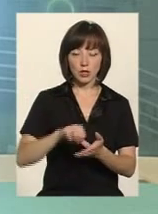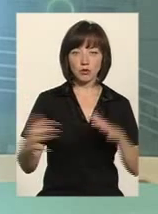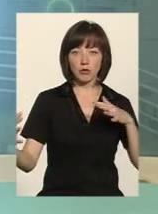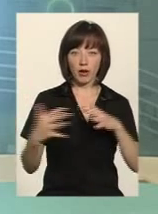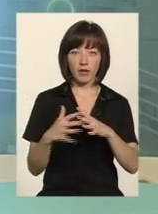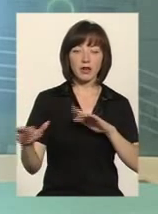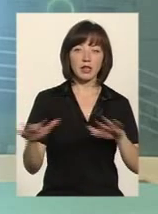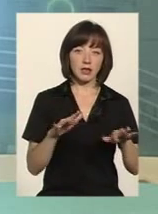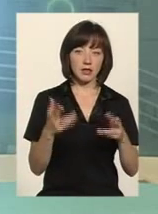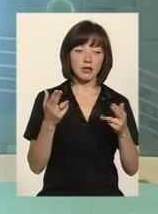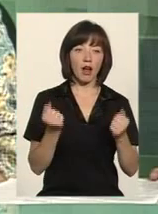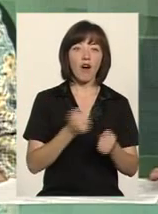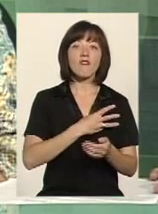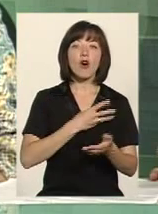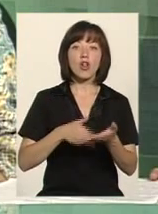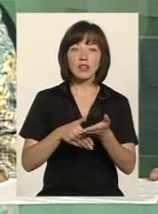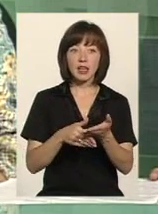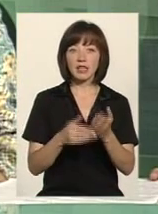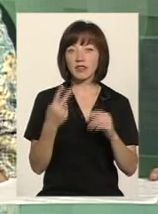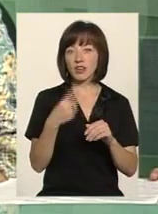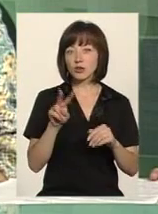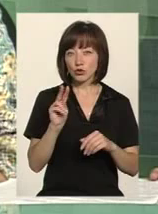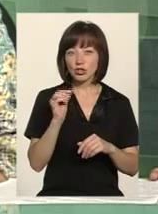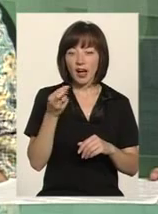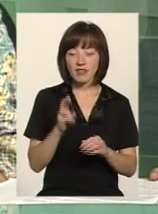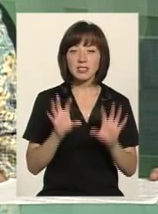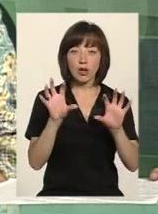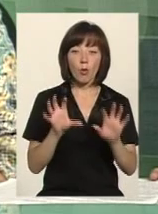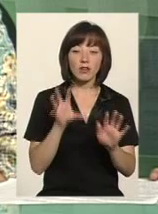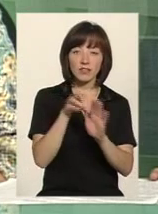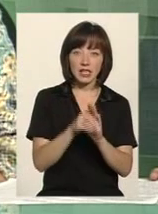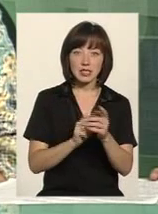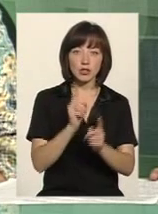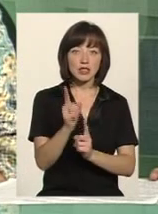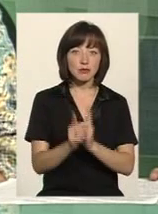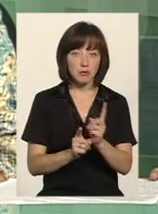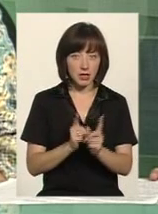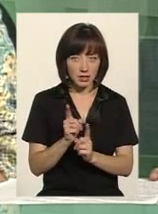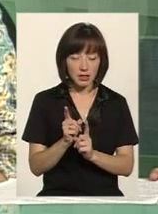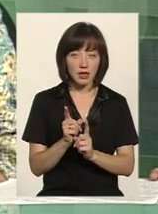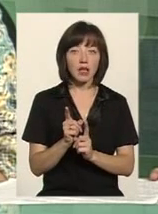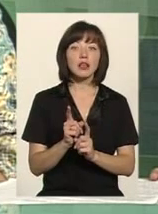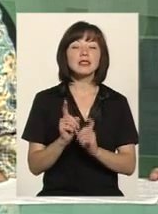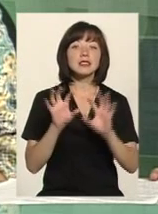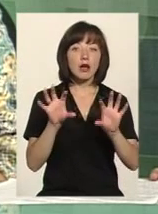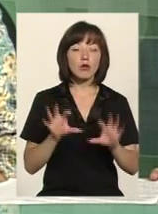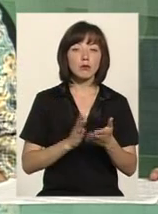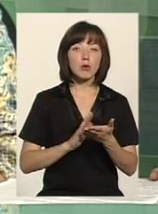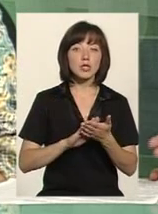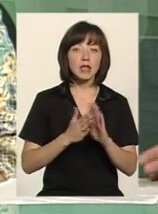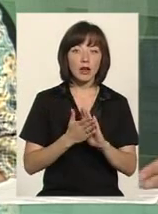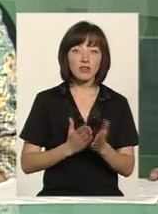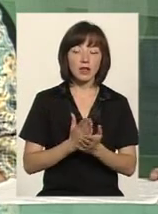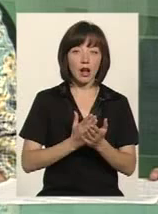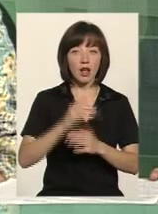волонтерів це теж відноситься? Волонтери, це буквально 22 червня, законом внесено зміни, ще раз наголошую, закон про статус ветеранів війні,